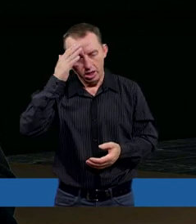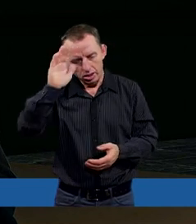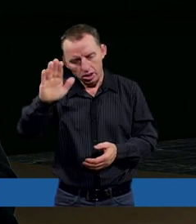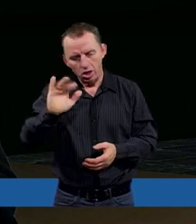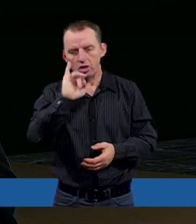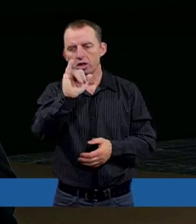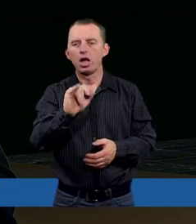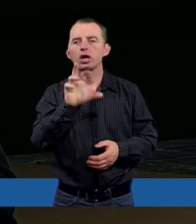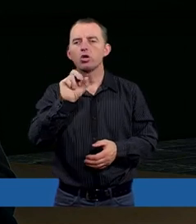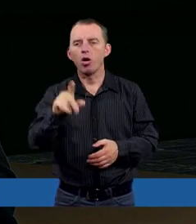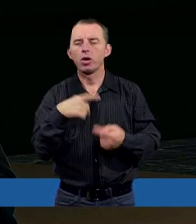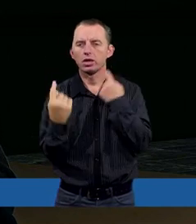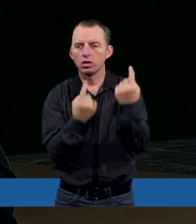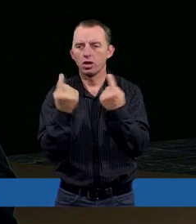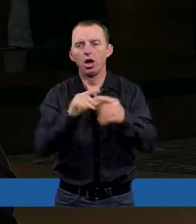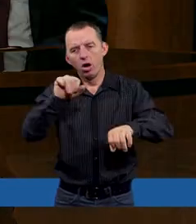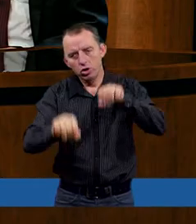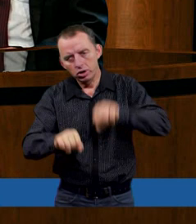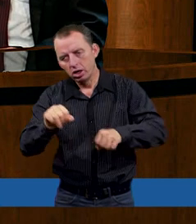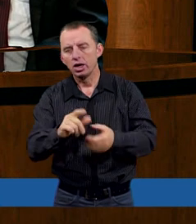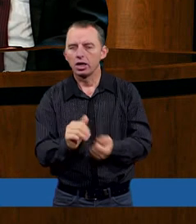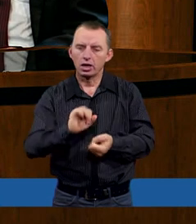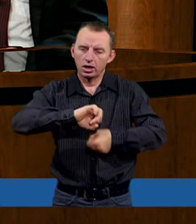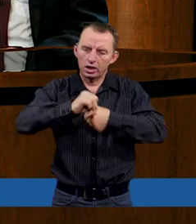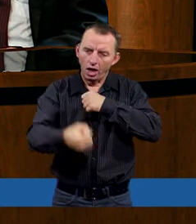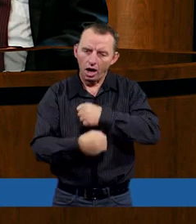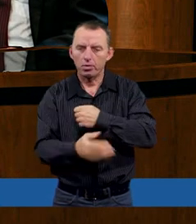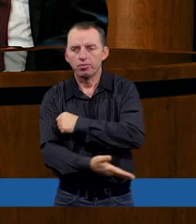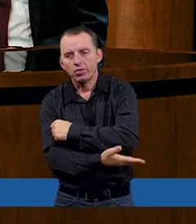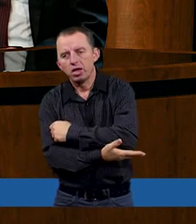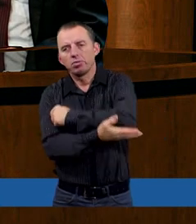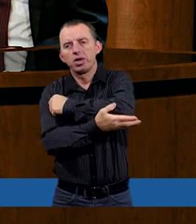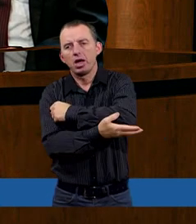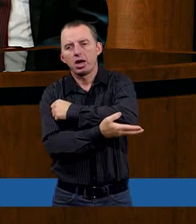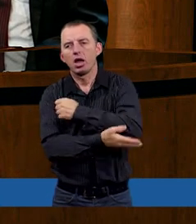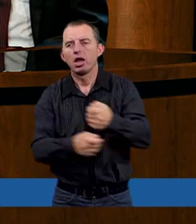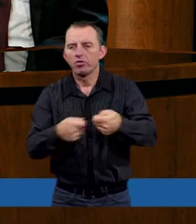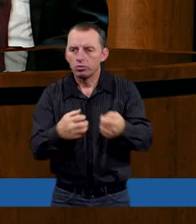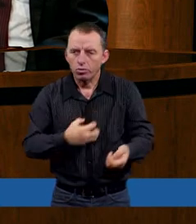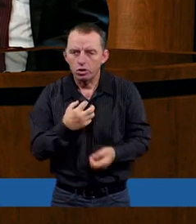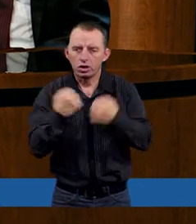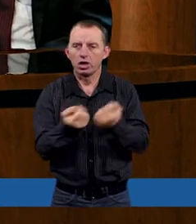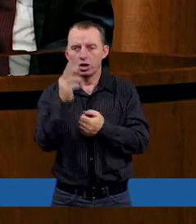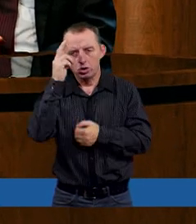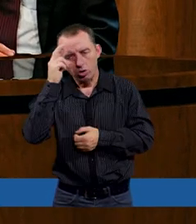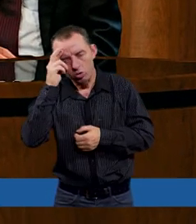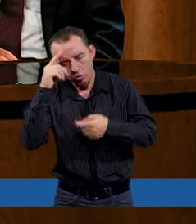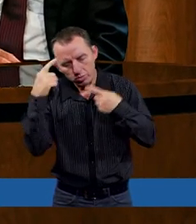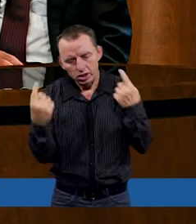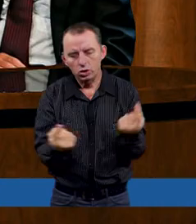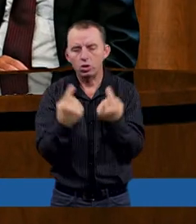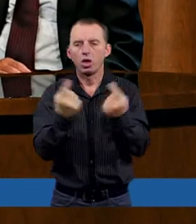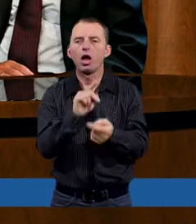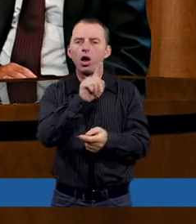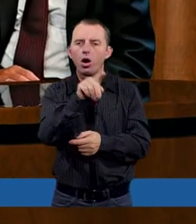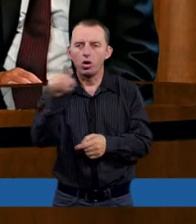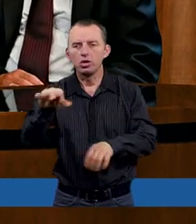sytuacji, a osądzają go. Zamiast wspierać, współczuć, starać się zrozumieć sytuację, to